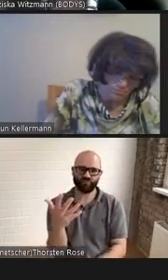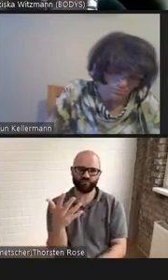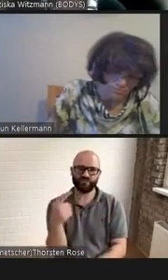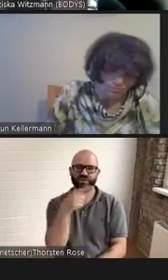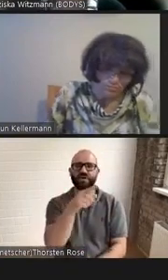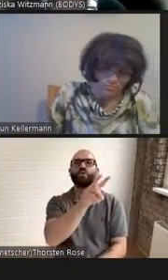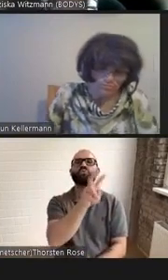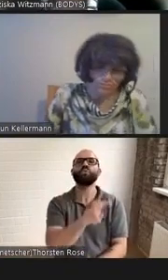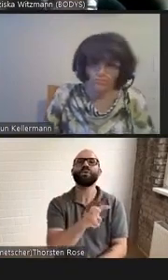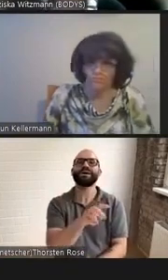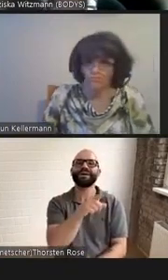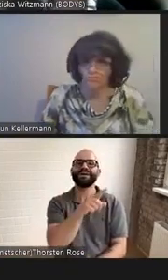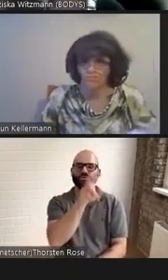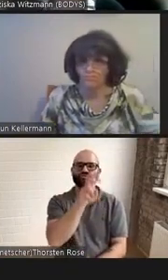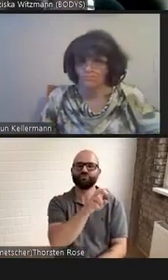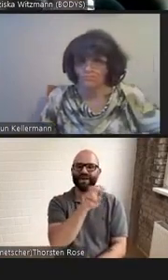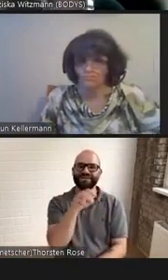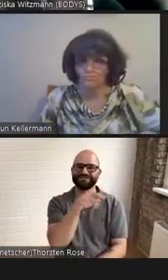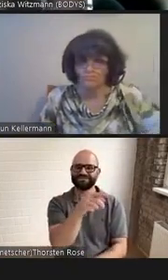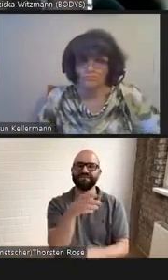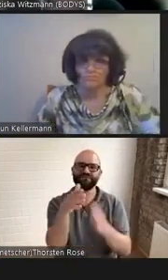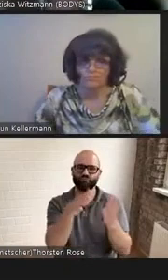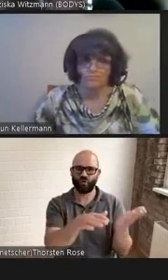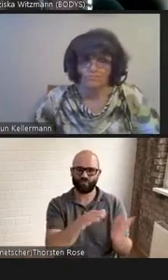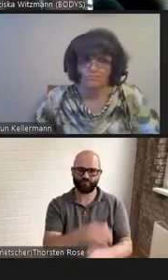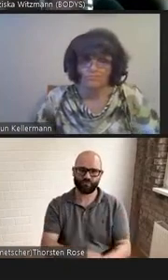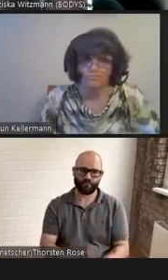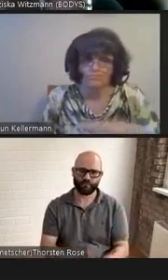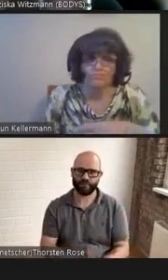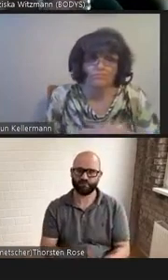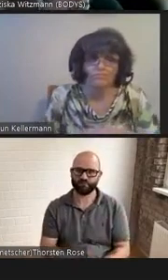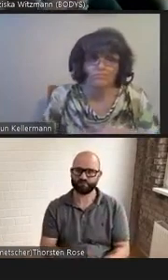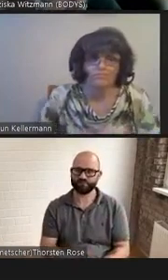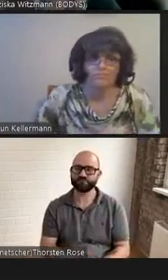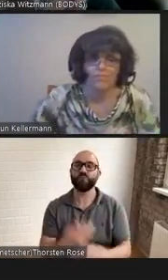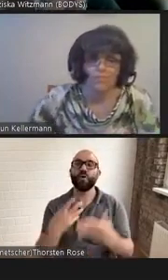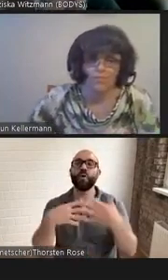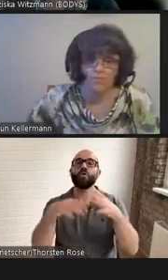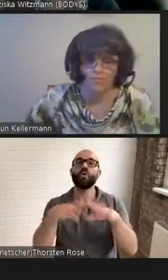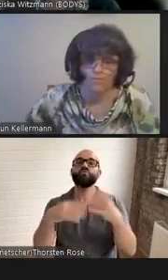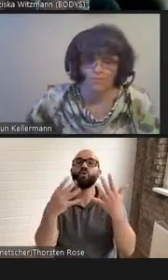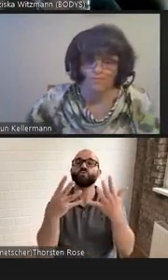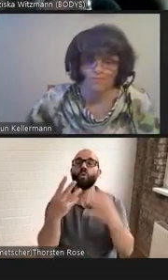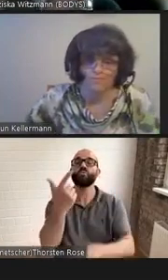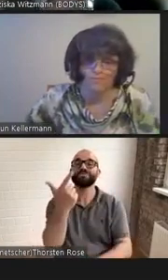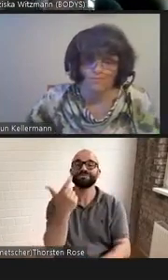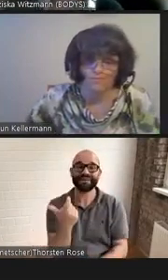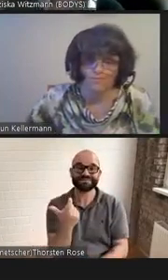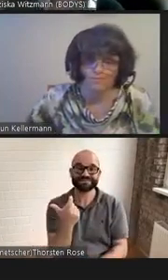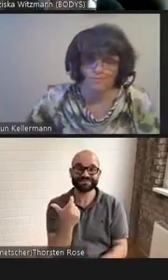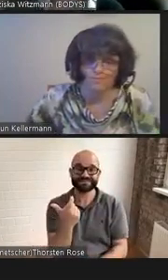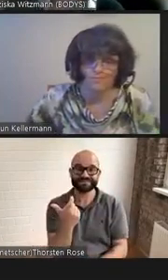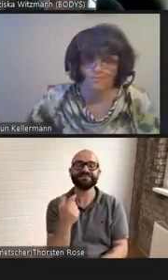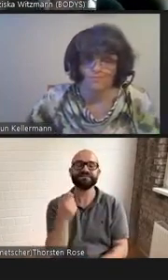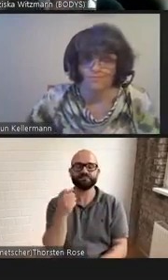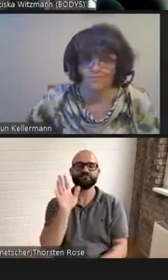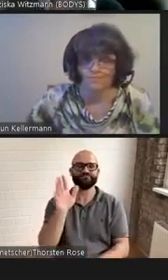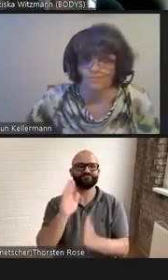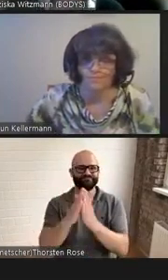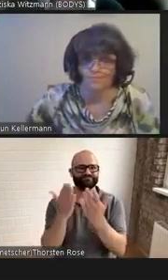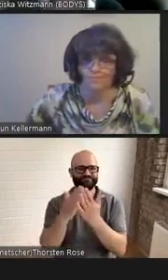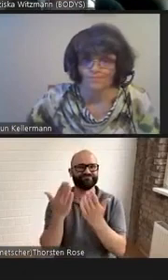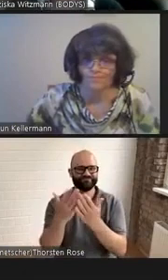Zürich in der Schweiz verstorben. 1929 hat er für seine Werke den